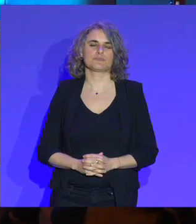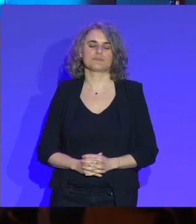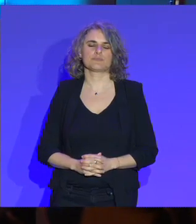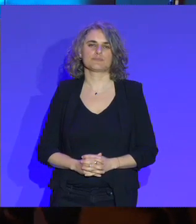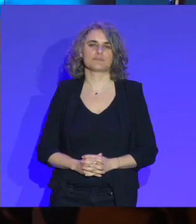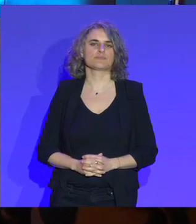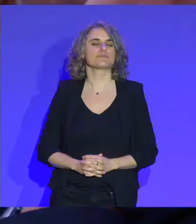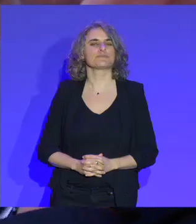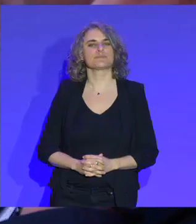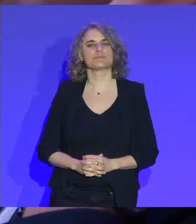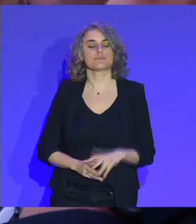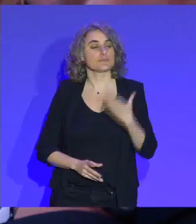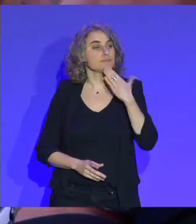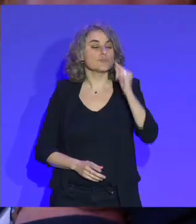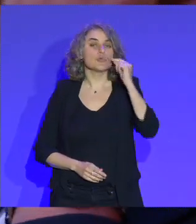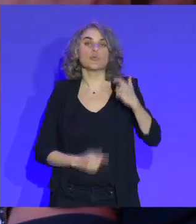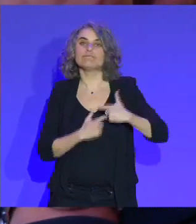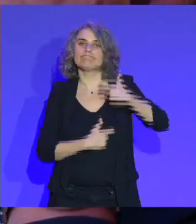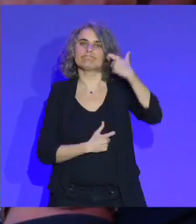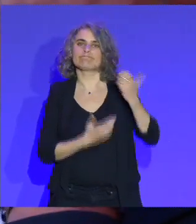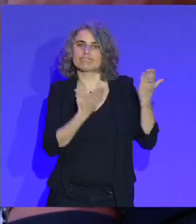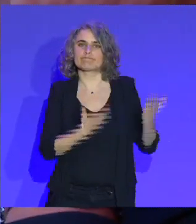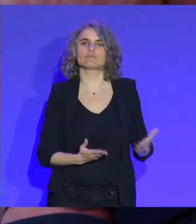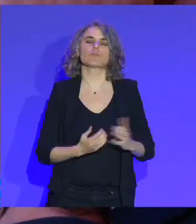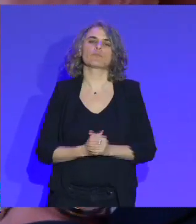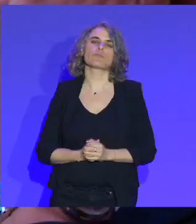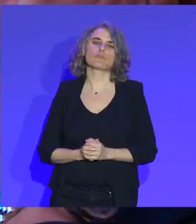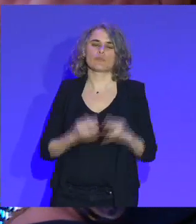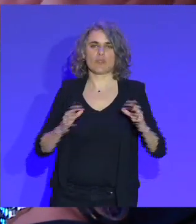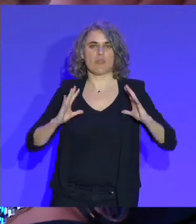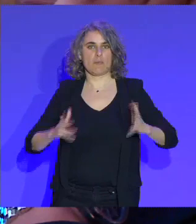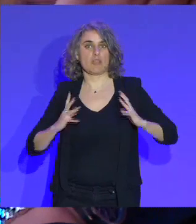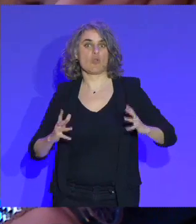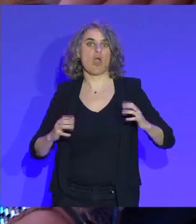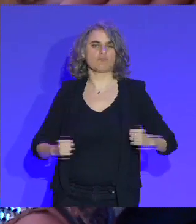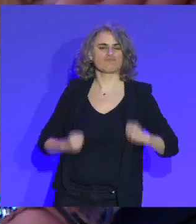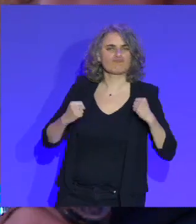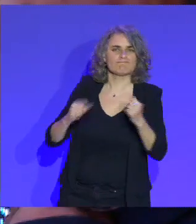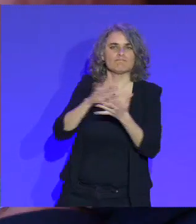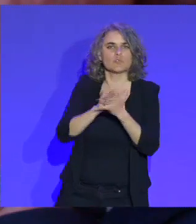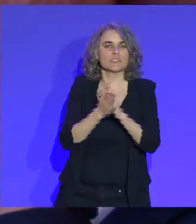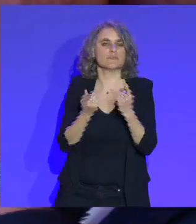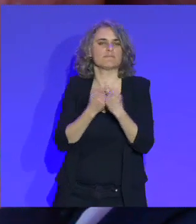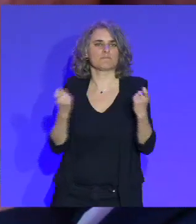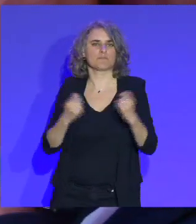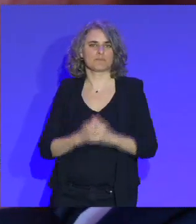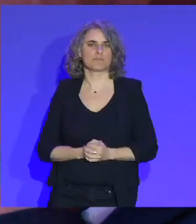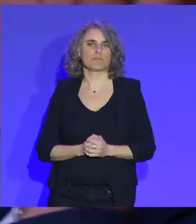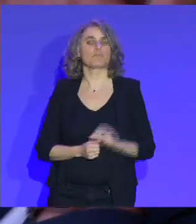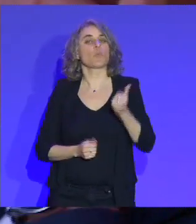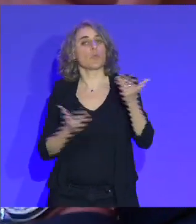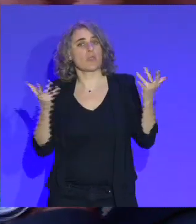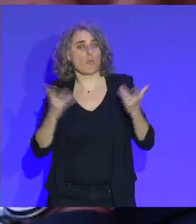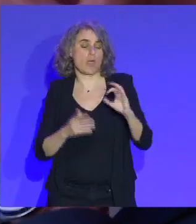Bonjour, M. Jadot. Donc, c une question sur le bénévolat et l'engagement associatif. ça, juste vous dire que le